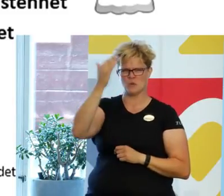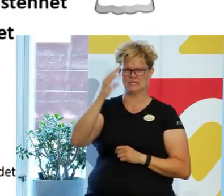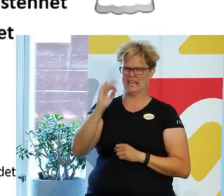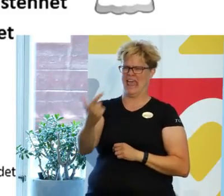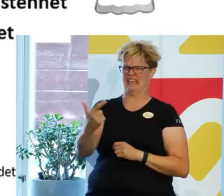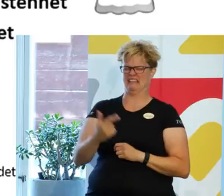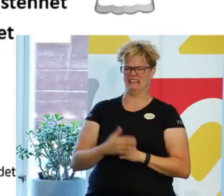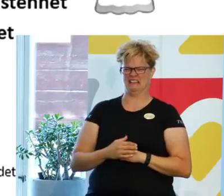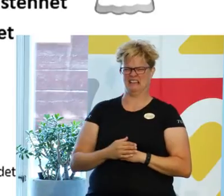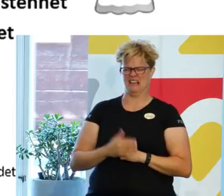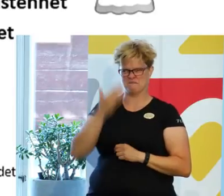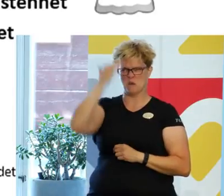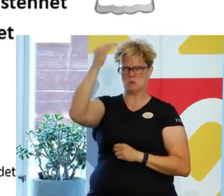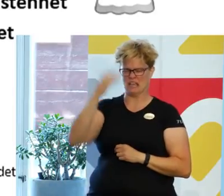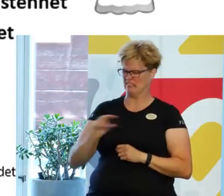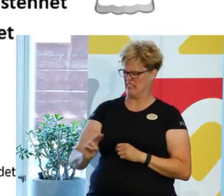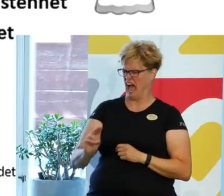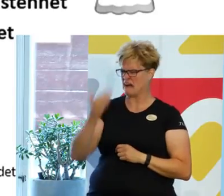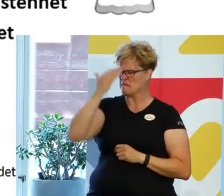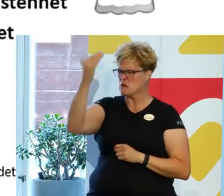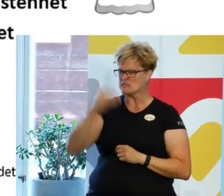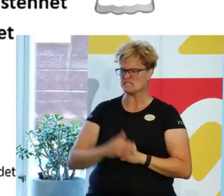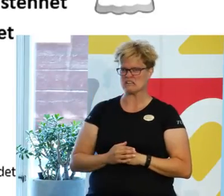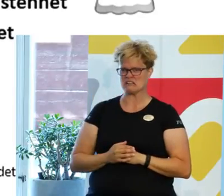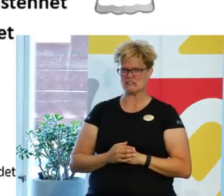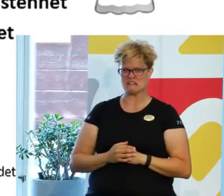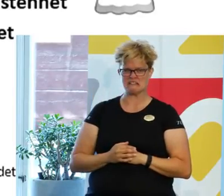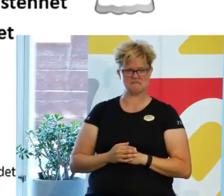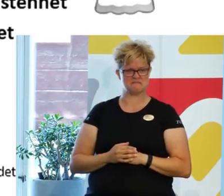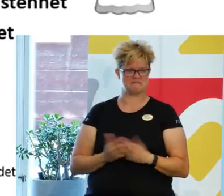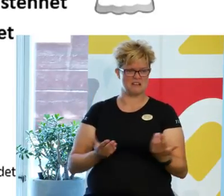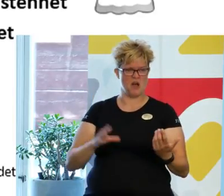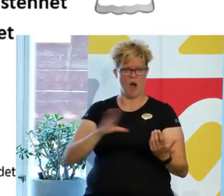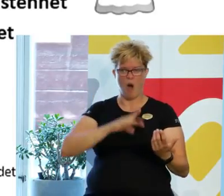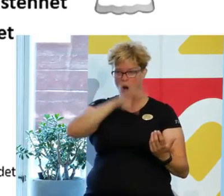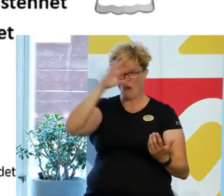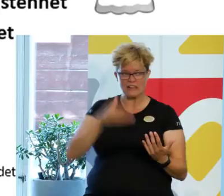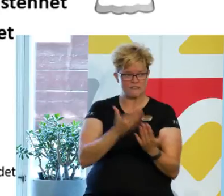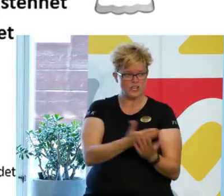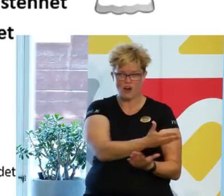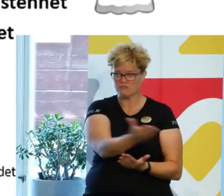Vuxenhet. Vuxen. När är en vuxen? Har vi några åldersförslag?